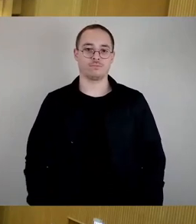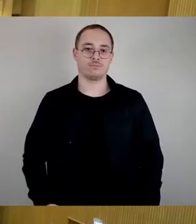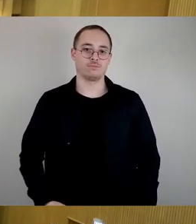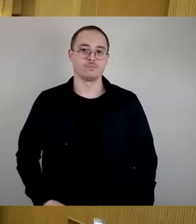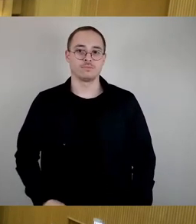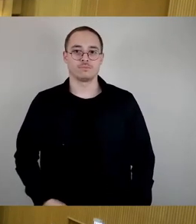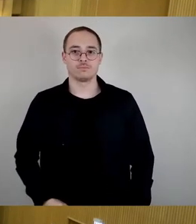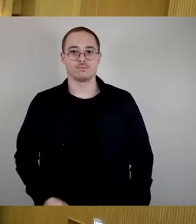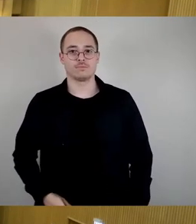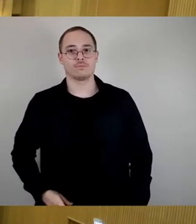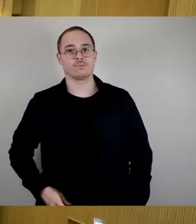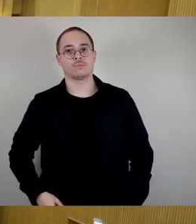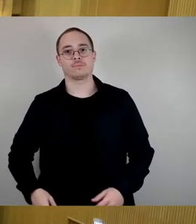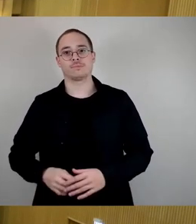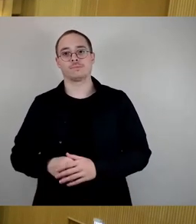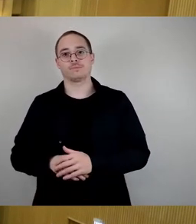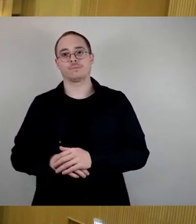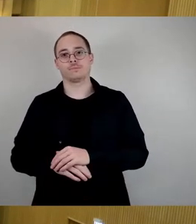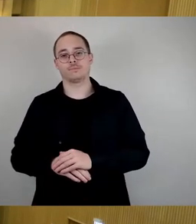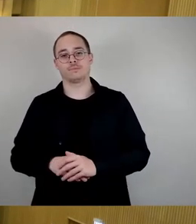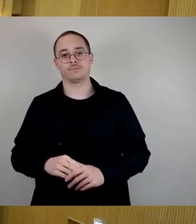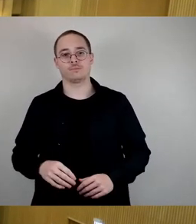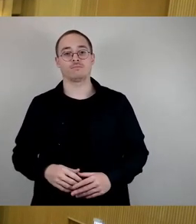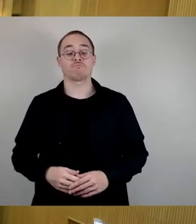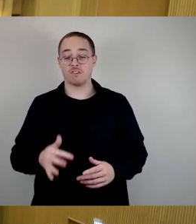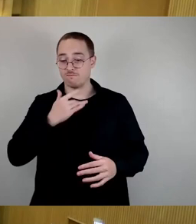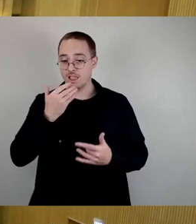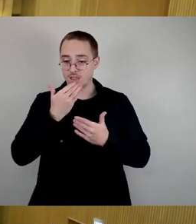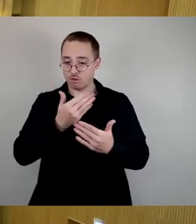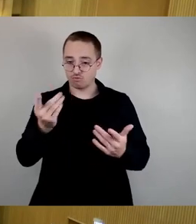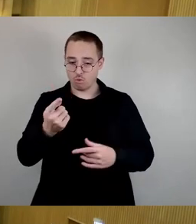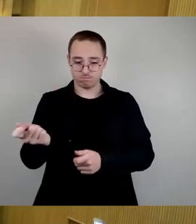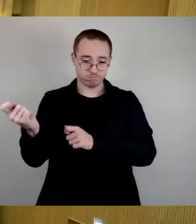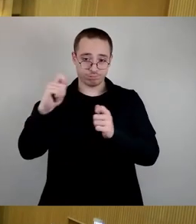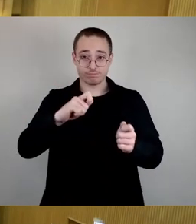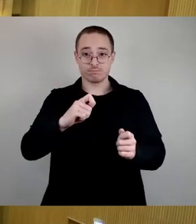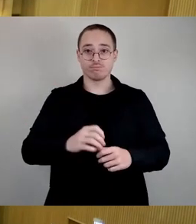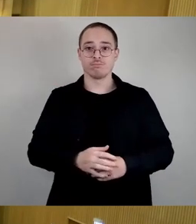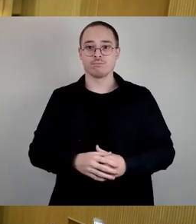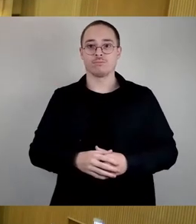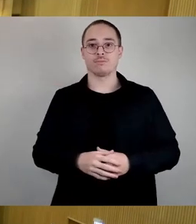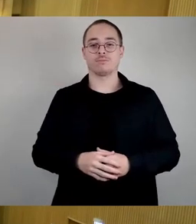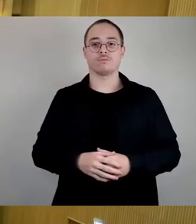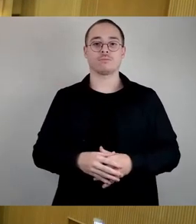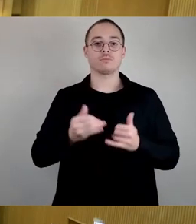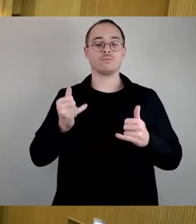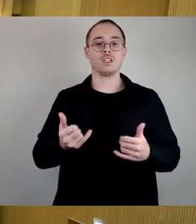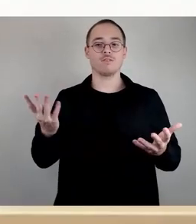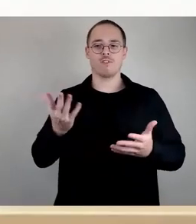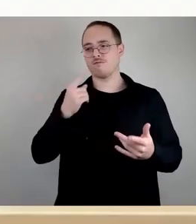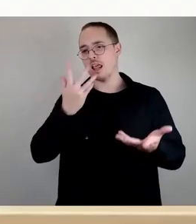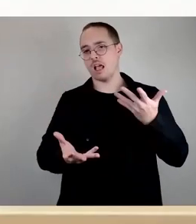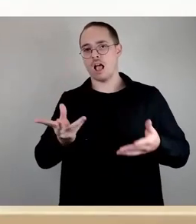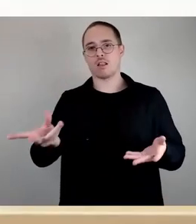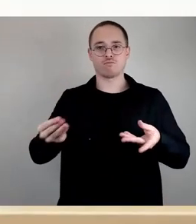Soweit. Vielen Dank für die Einbringung. Wir kommen jetzt, und vielleicht lässt sich das kombinieren, sowohl Ersetzungsantrag CDU